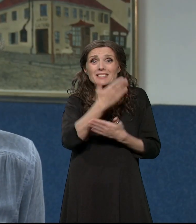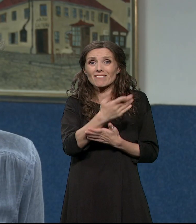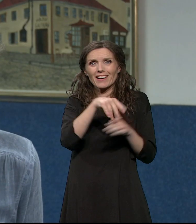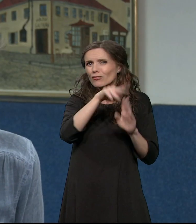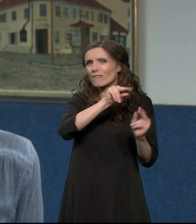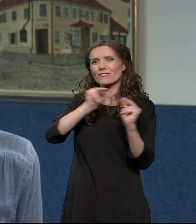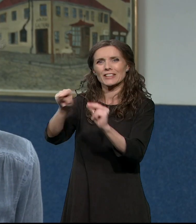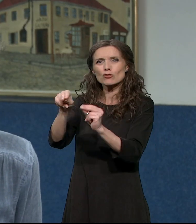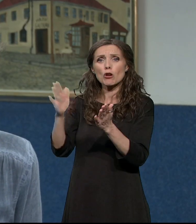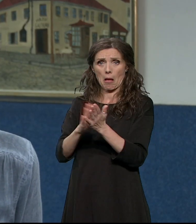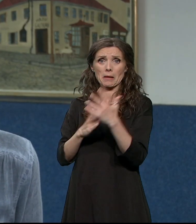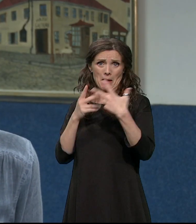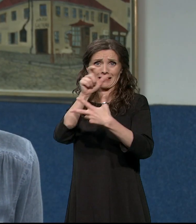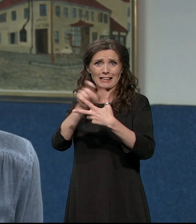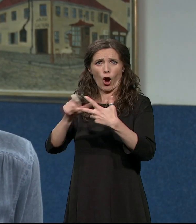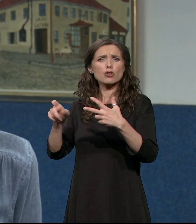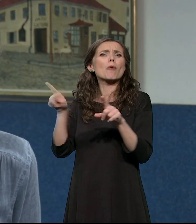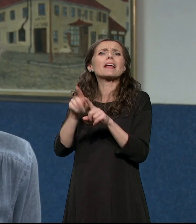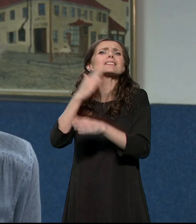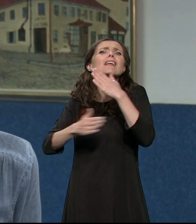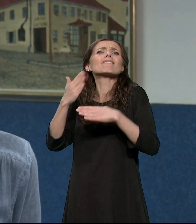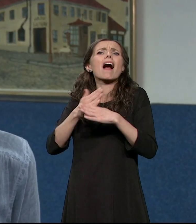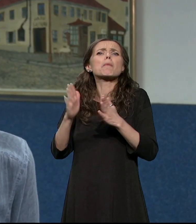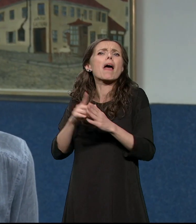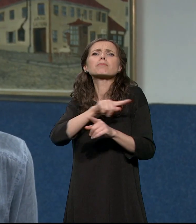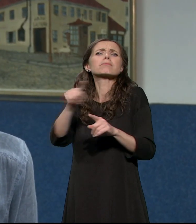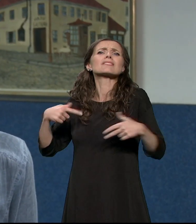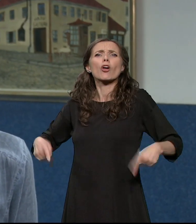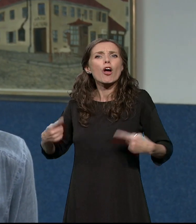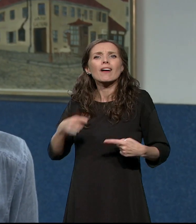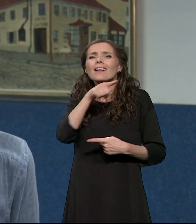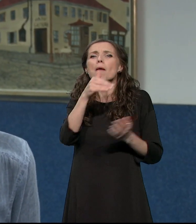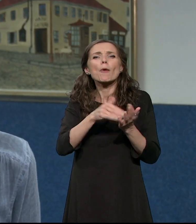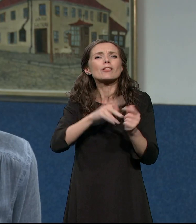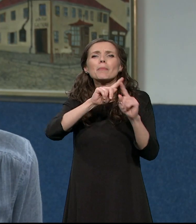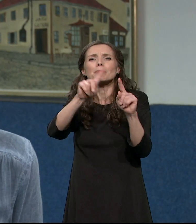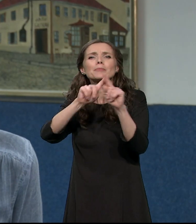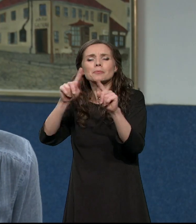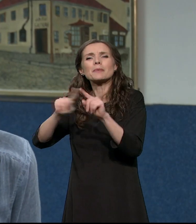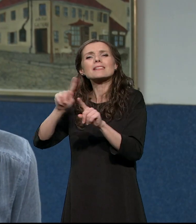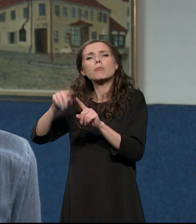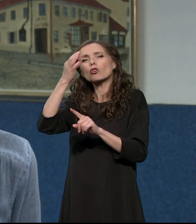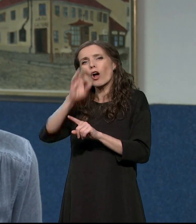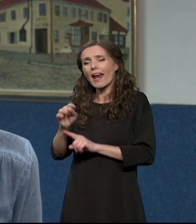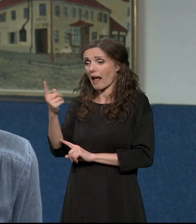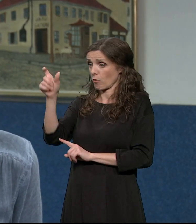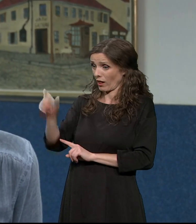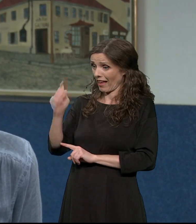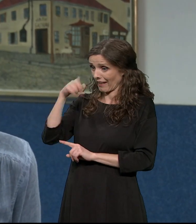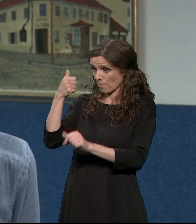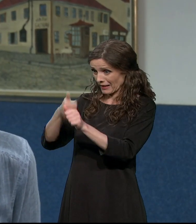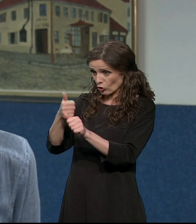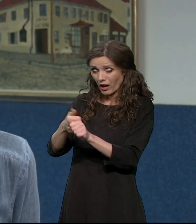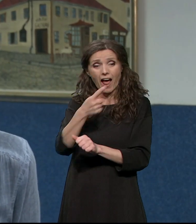funkcioniše. Tako da, znači, zato i jeste taj princip jedan na jedan, da asistent zaista se upozna do tančina sa